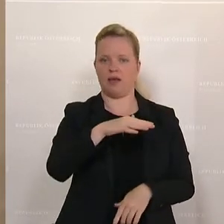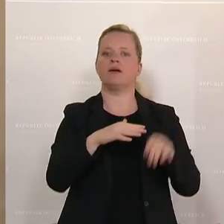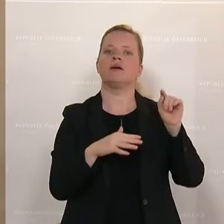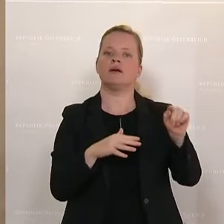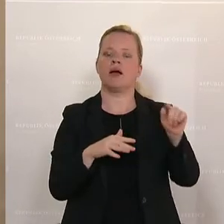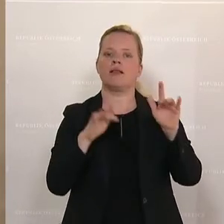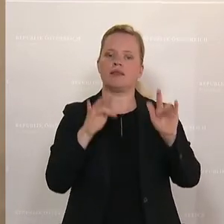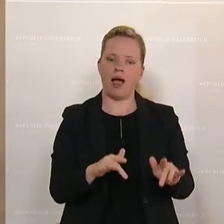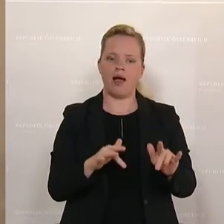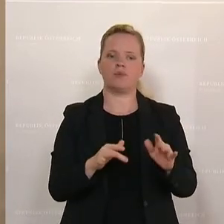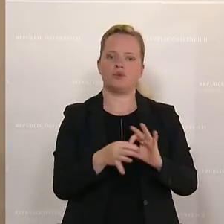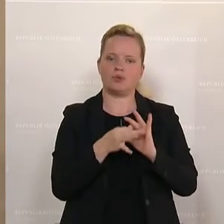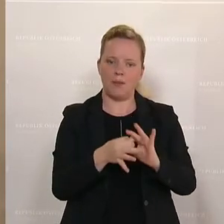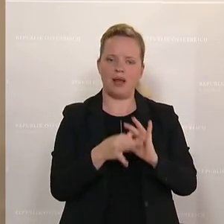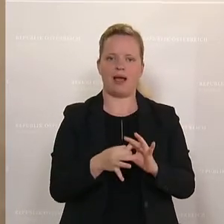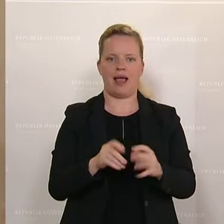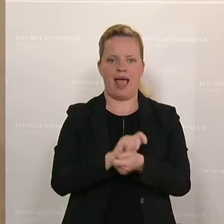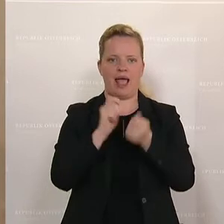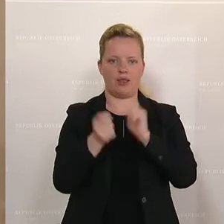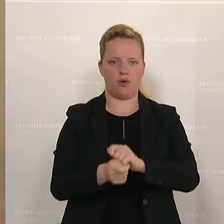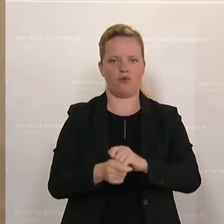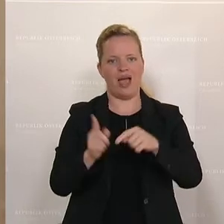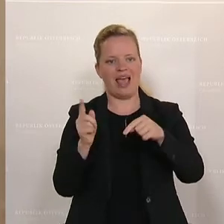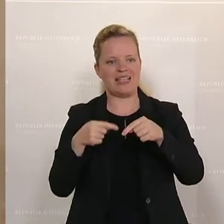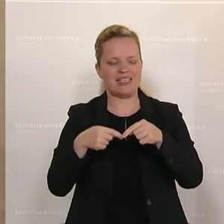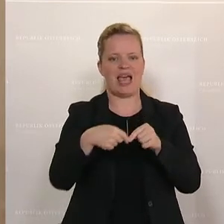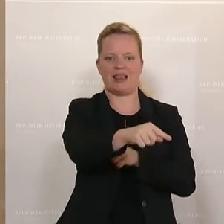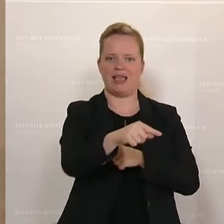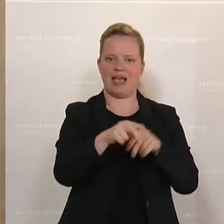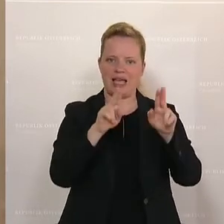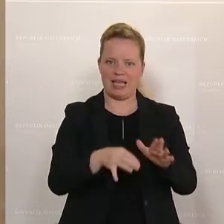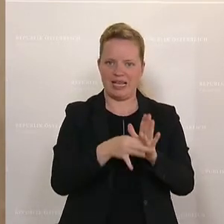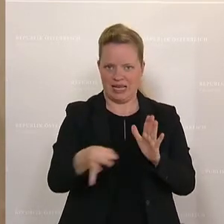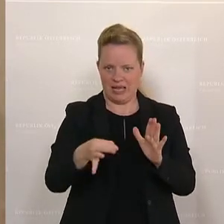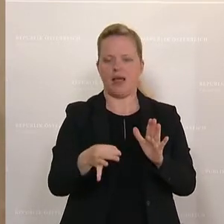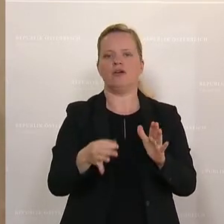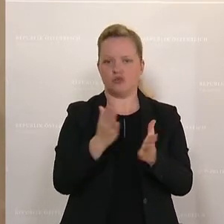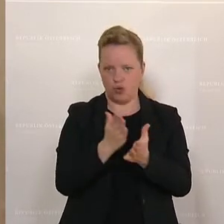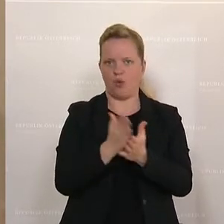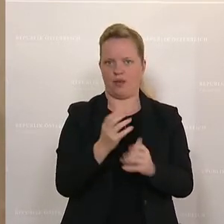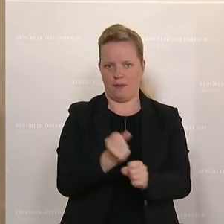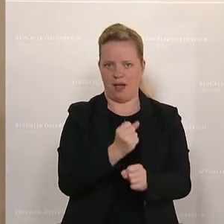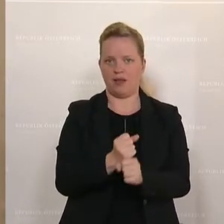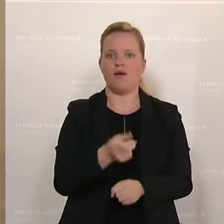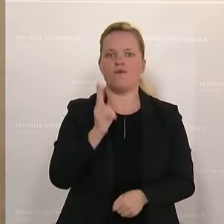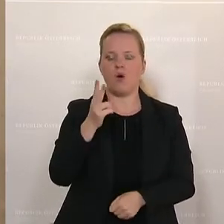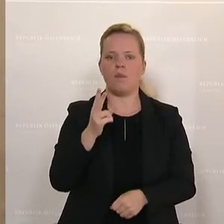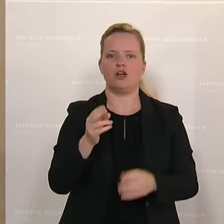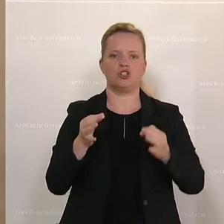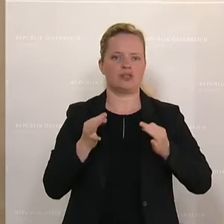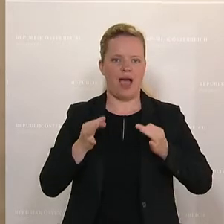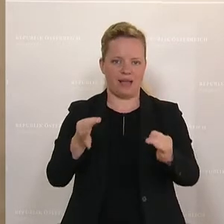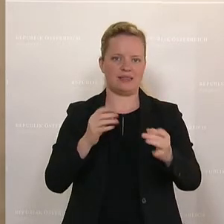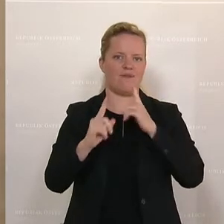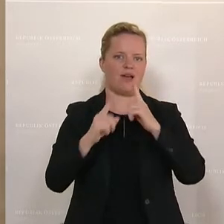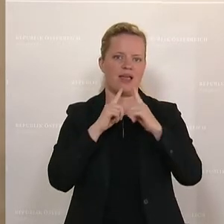im Zuge der Verhandlungen zur Änderung der Entsenderichtlinie getroffen, weil der Straßenverkehrssektor